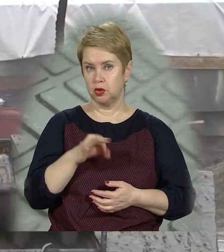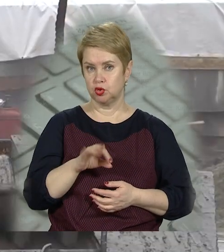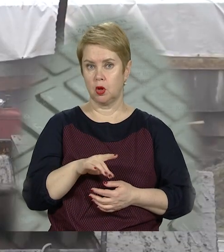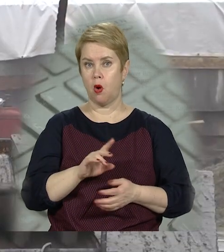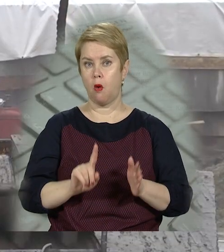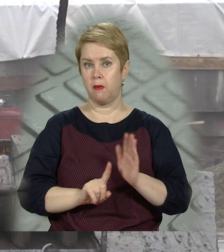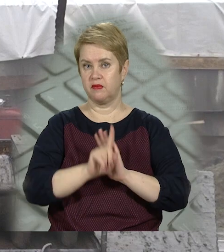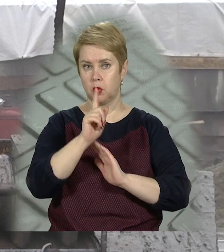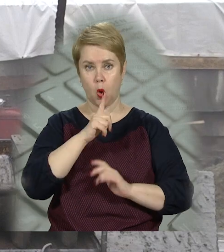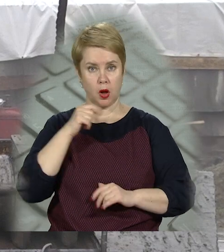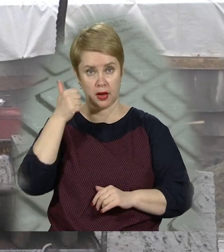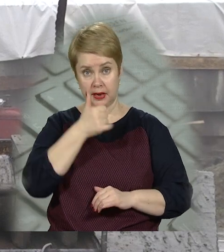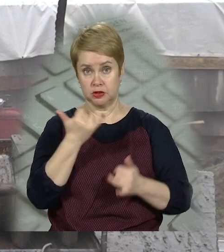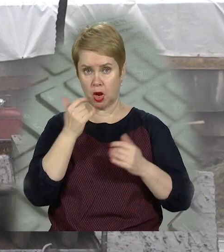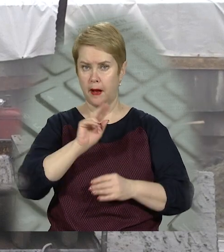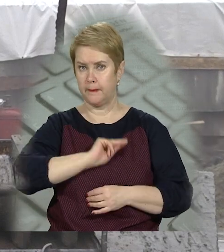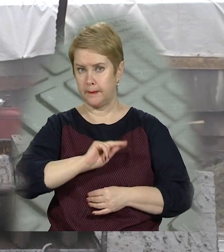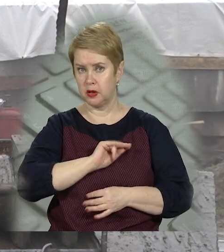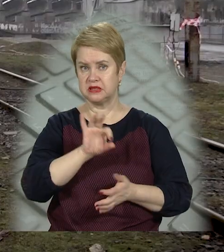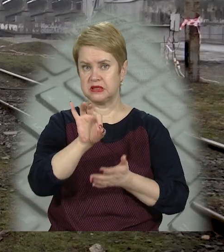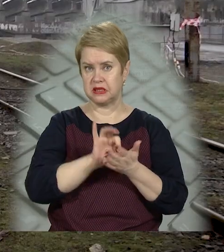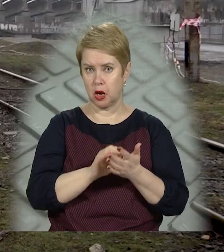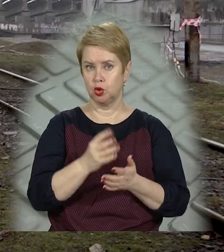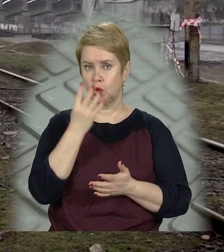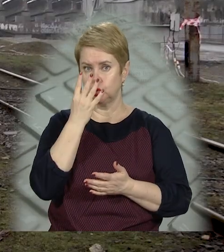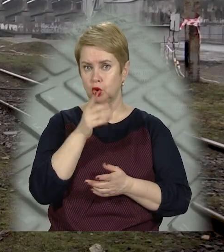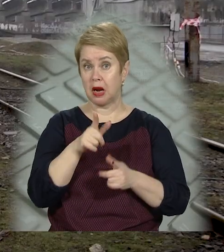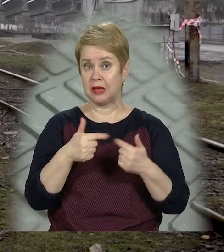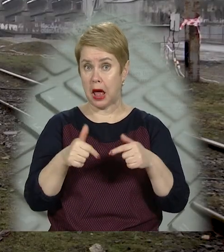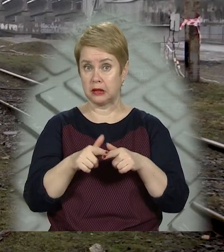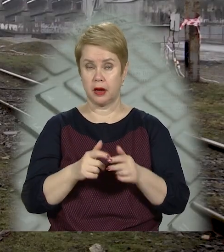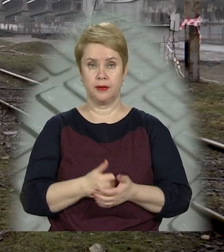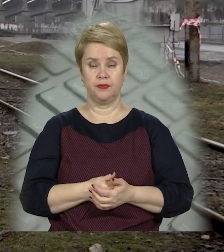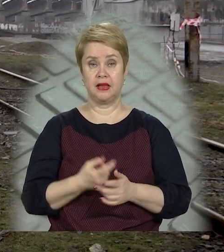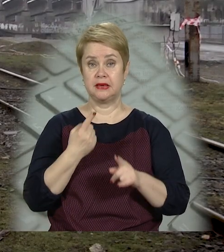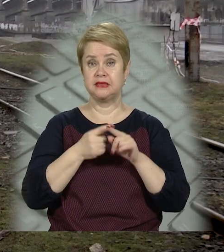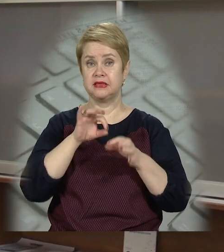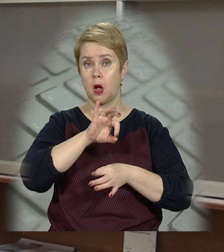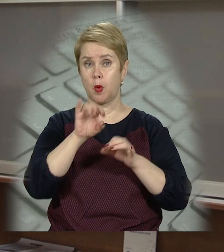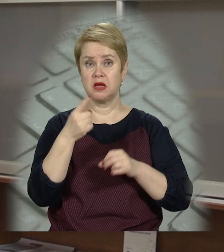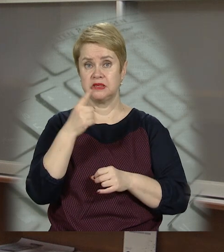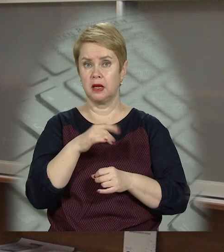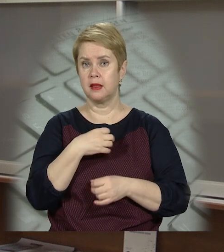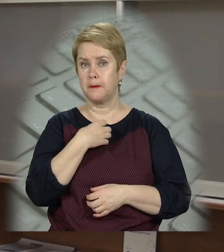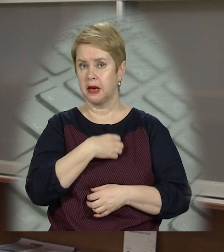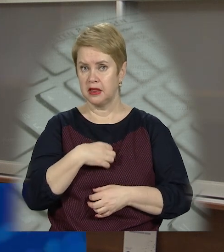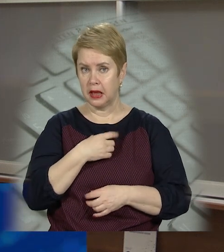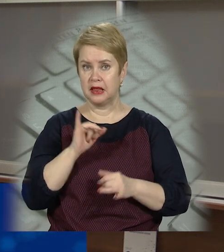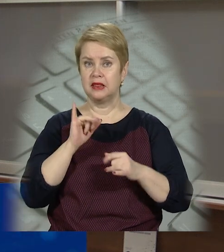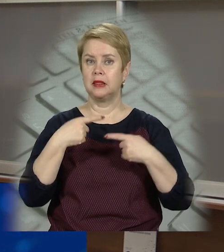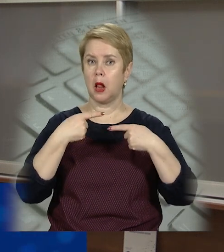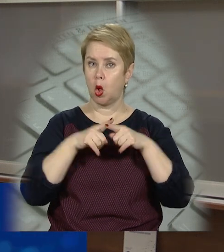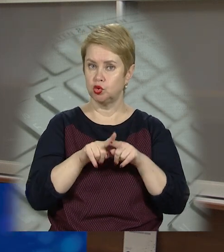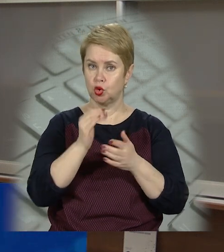відновили лише торік. Зараз тут працюють одразу на чотирьох ділянках. Цей проєкт – один з найпріоритетніших і